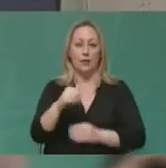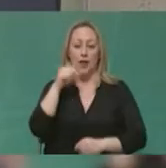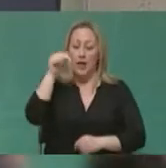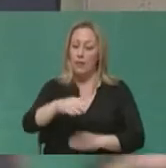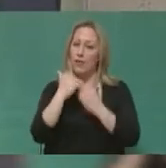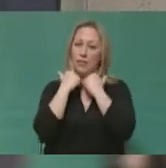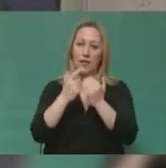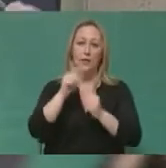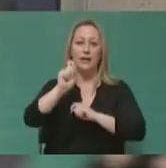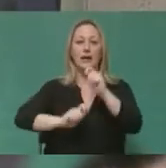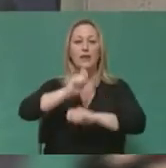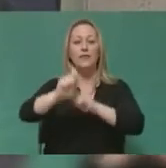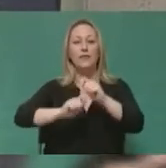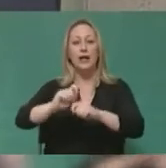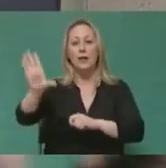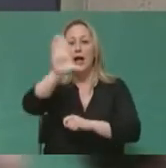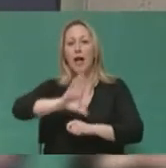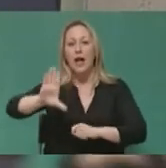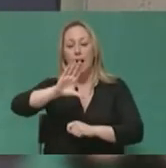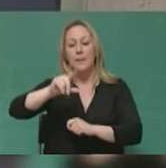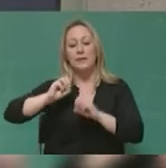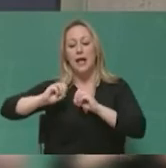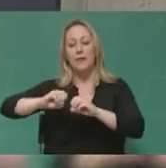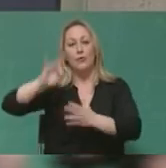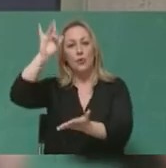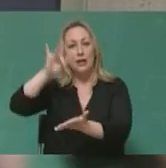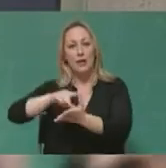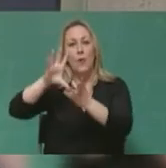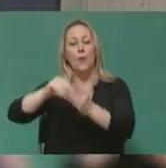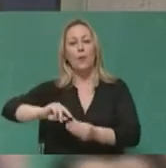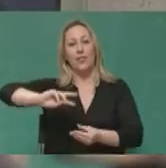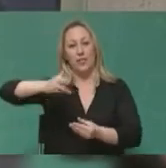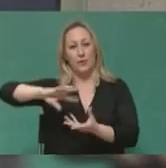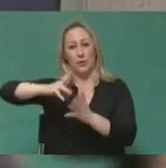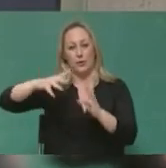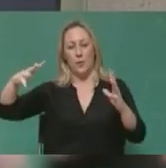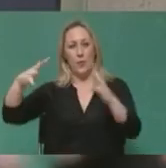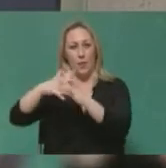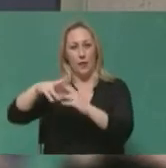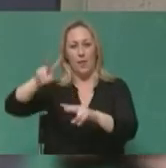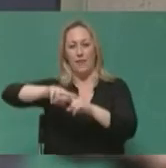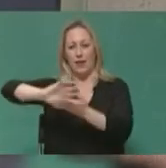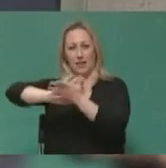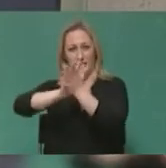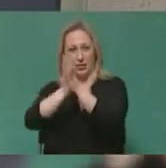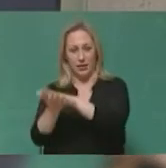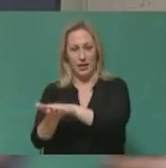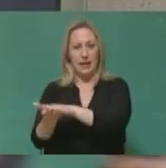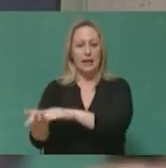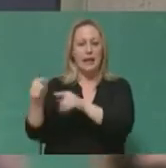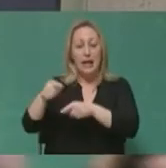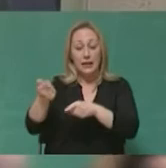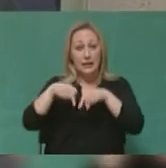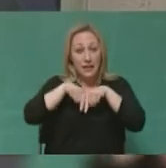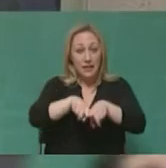μουσείο και εκπαιδευτικό κέντρο για το ολοκαύτωμα και από την άλλη μεριά να έχουμε τα ονόματους δρόμους της